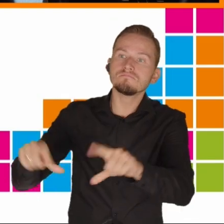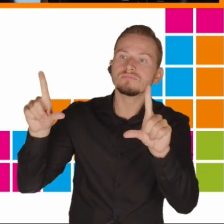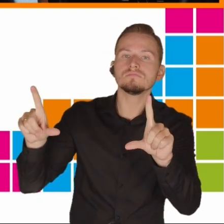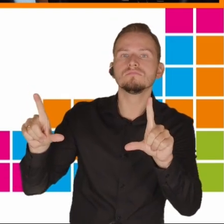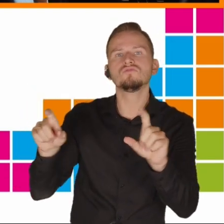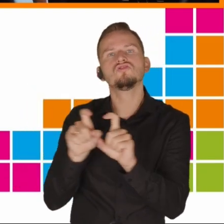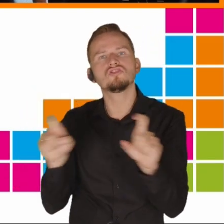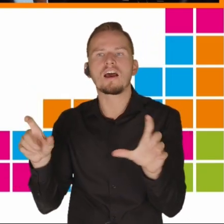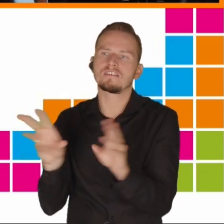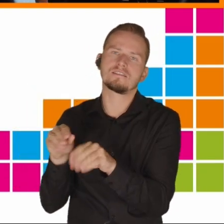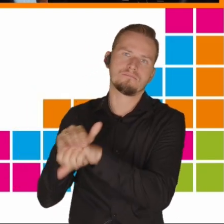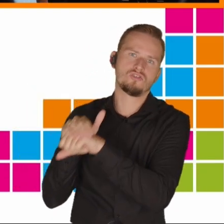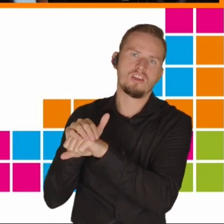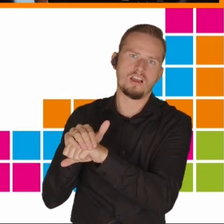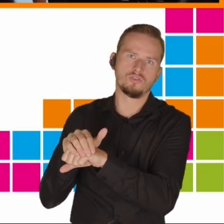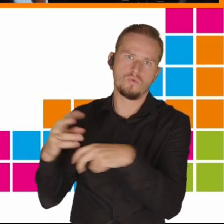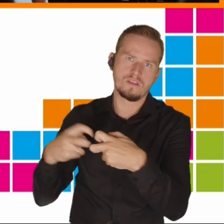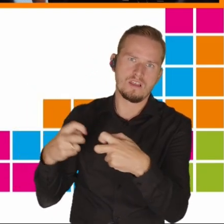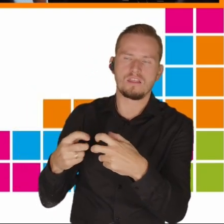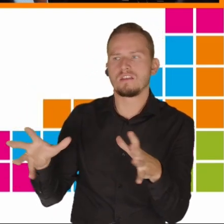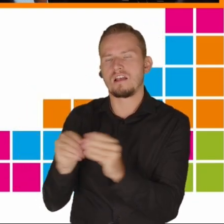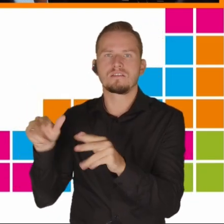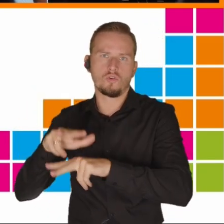czasu z przyjaciółmi i rodziną.